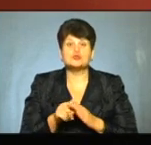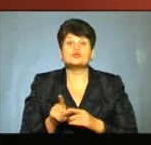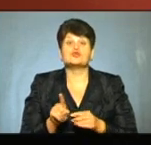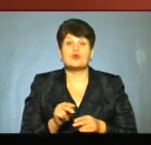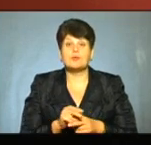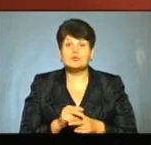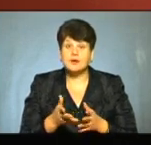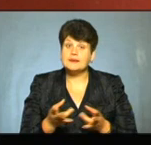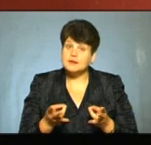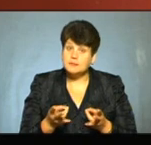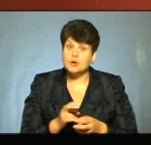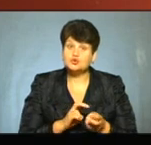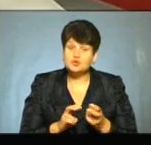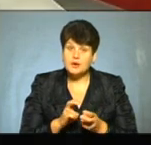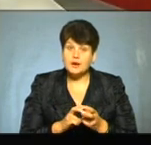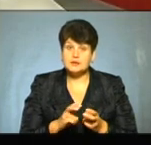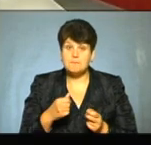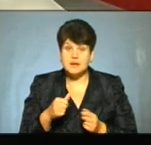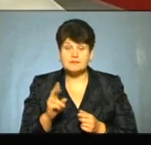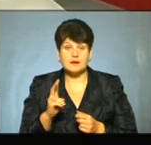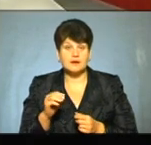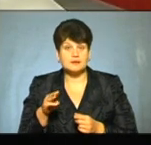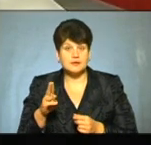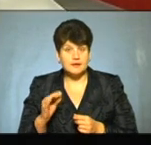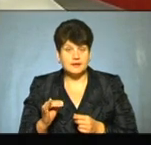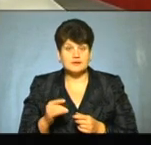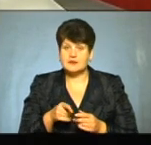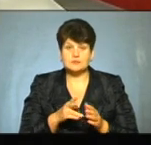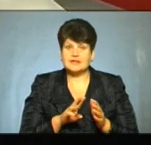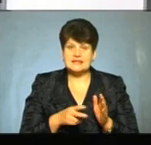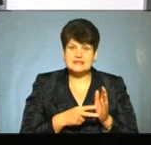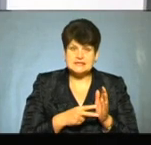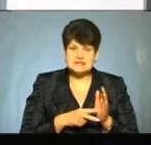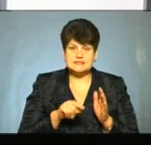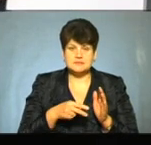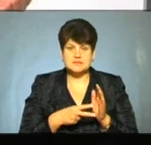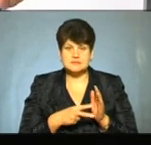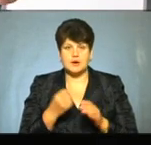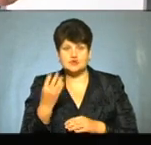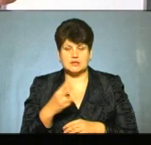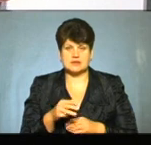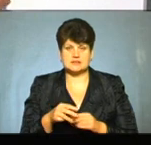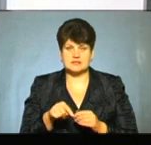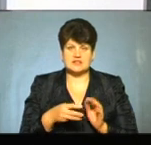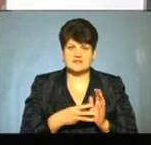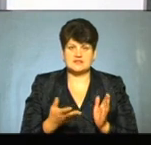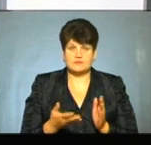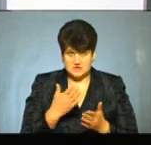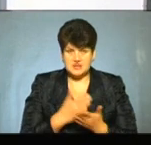ремонтувати? А давайте шукати ресурси. Я ж підсказав. Паливні картки. Давайте той акциз буде не 7,7 мільярда, а 14,8 мільярда гривень.